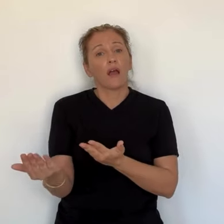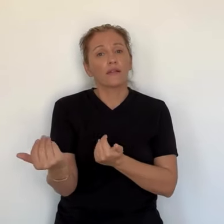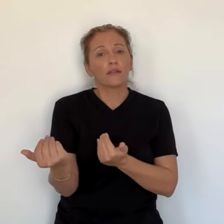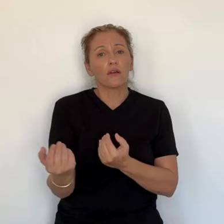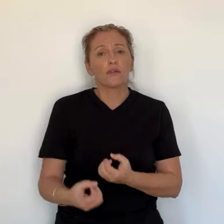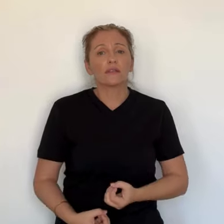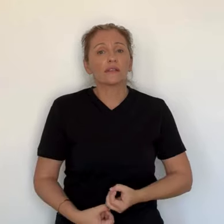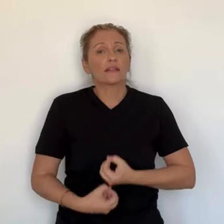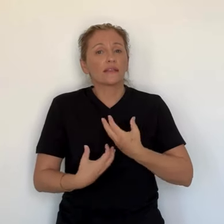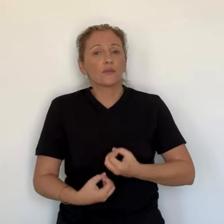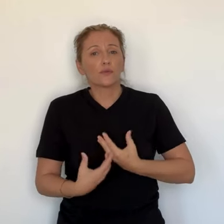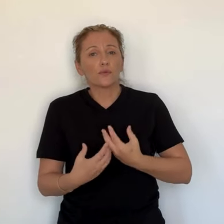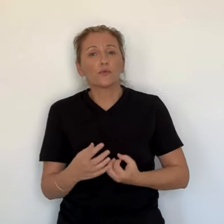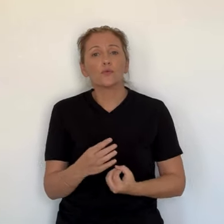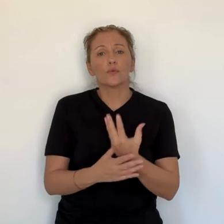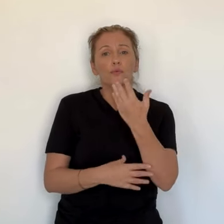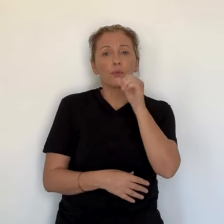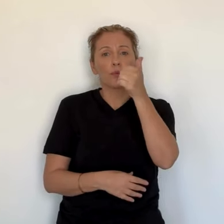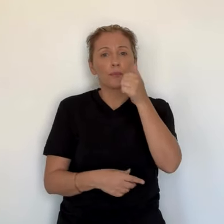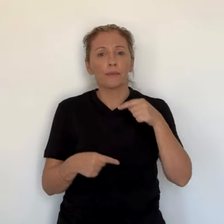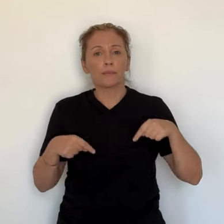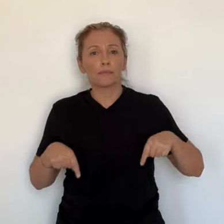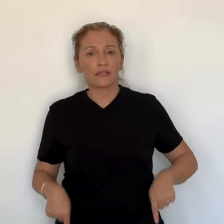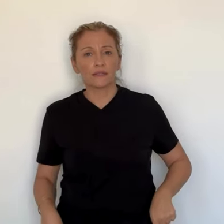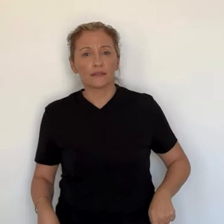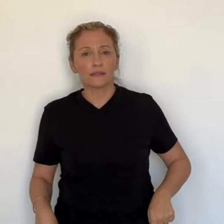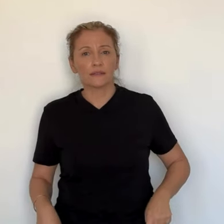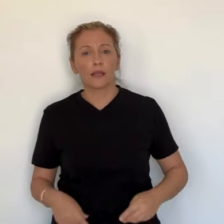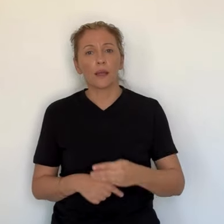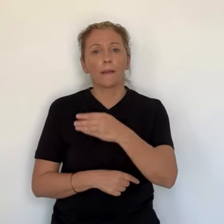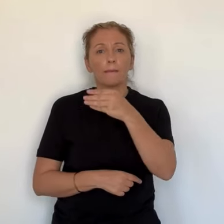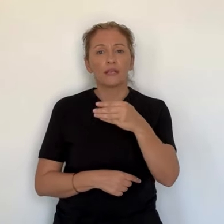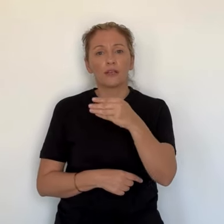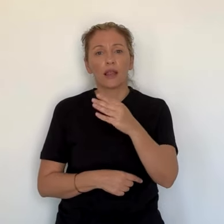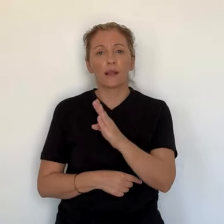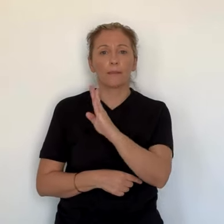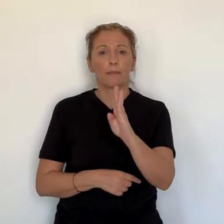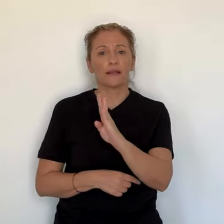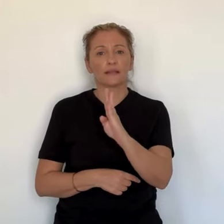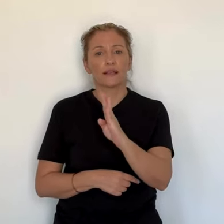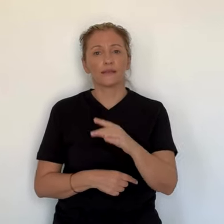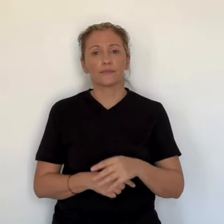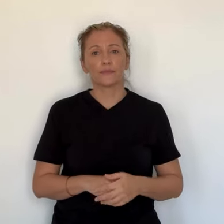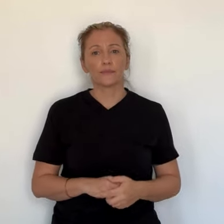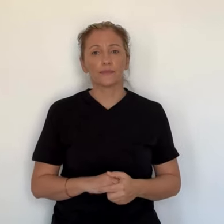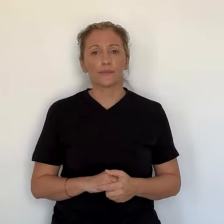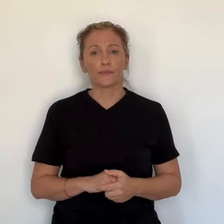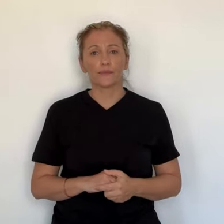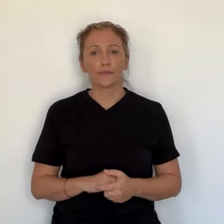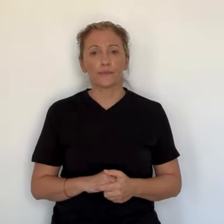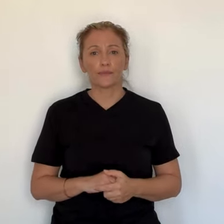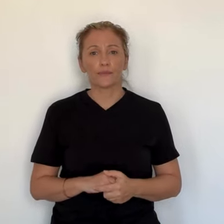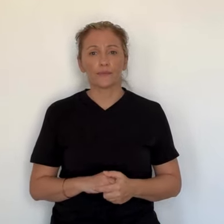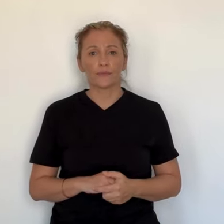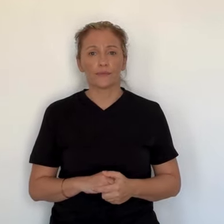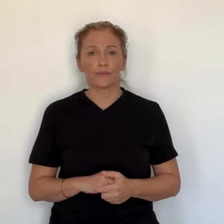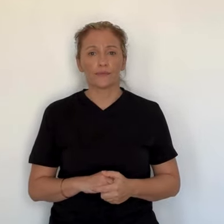du processus d'autonomie, les élus corse sont désormais tournés vers Paris et vers le futur discours de politique générale du nouveau Premier ministre, Michel Barnier.